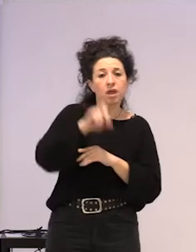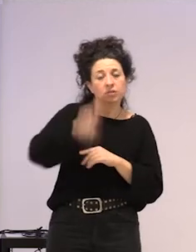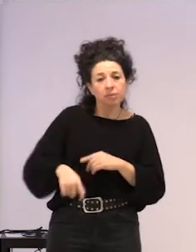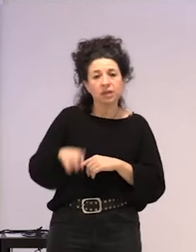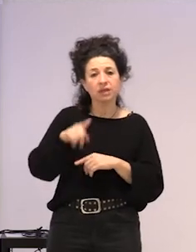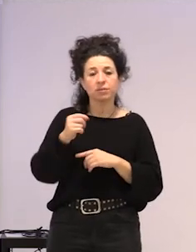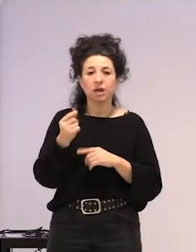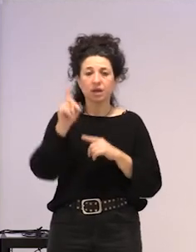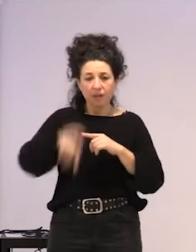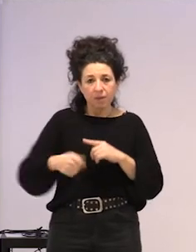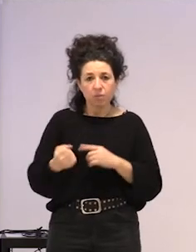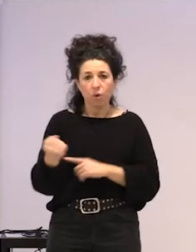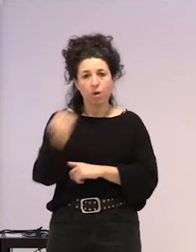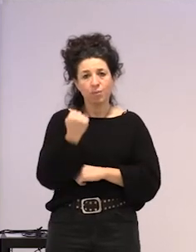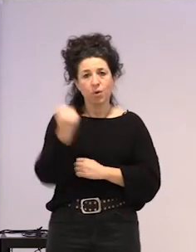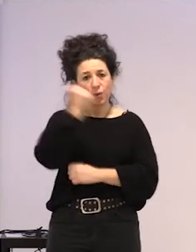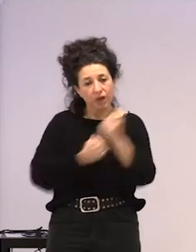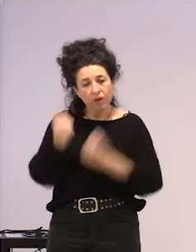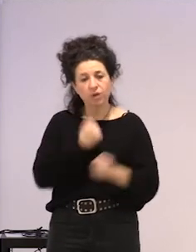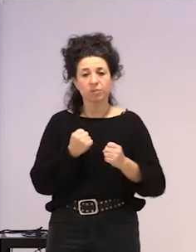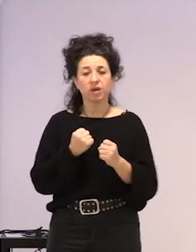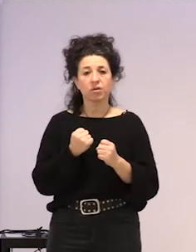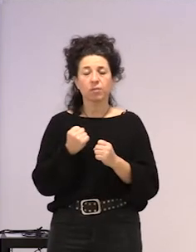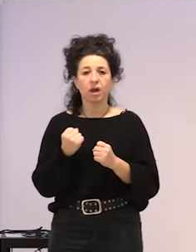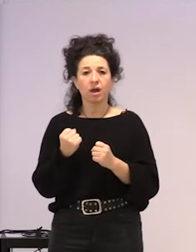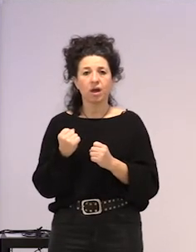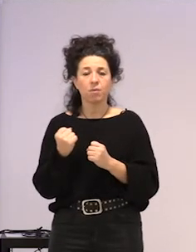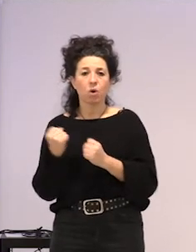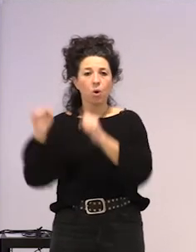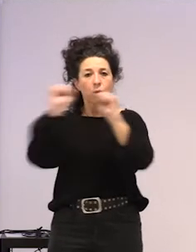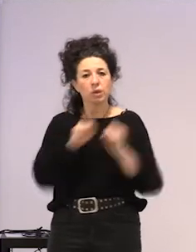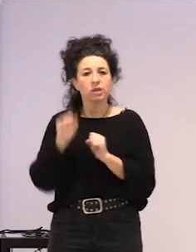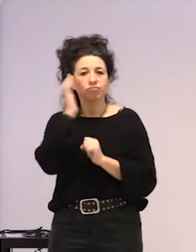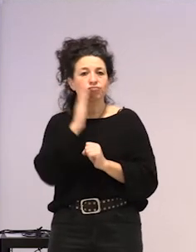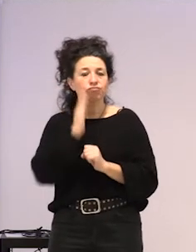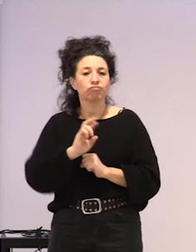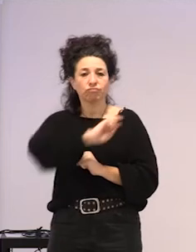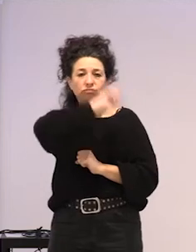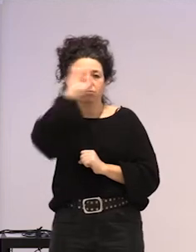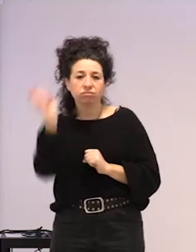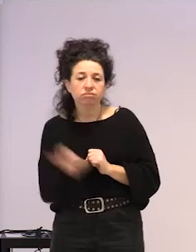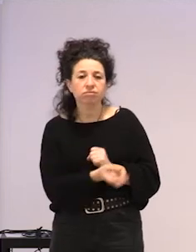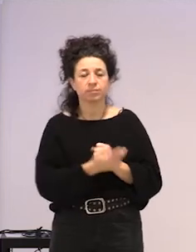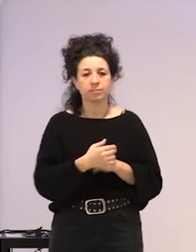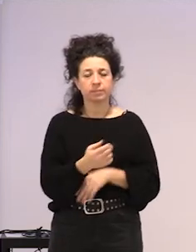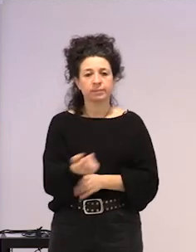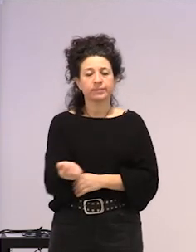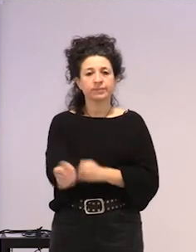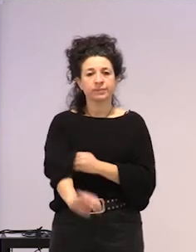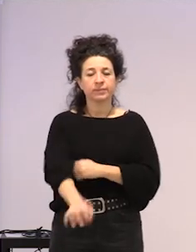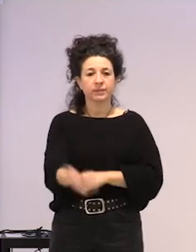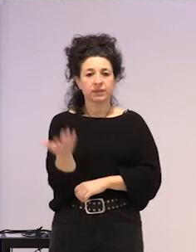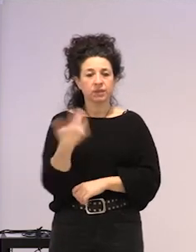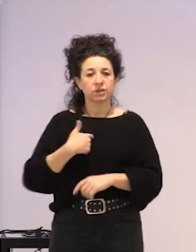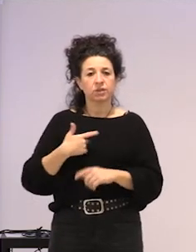ba, sostengo ekonomikoa ari dago kionean, ba, beste afektibo ari dago kionean, eta, ba, ez, eta, bueno, ba, oso, garrantzitsua